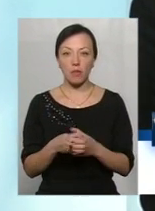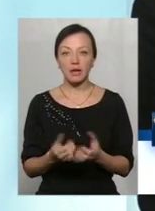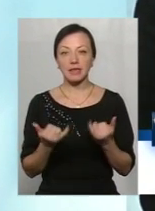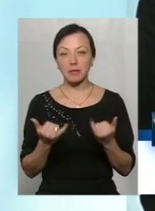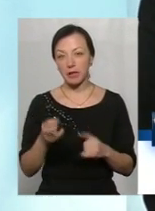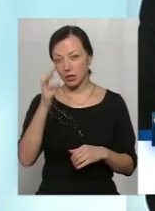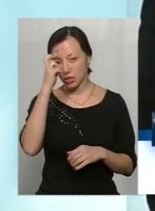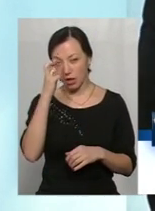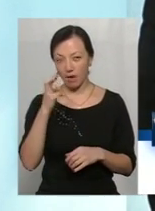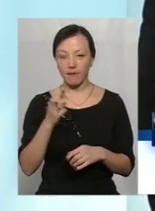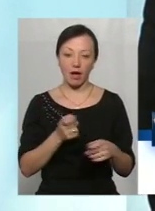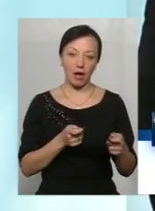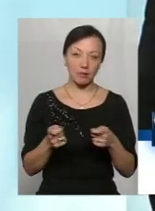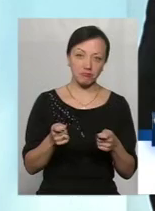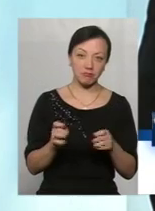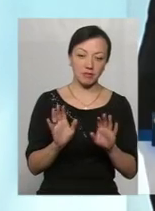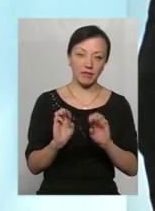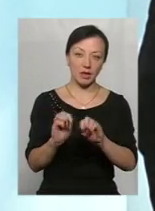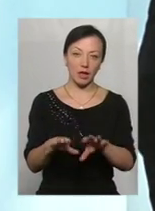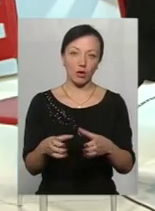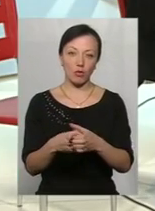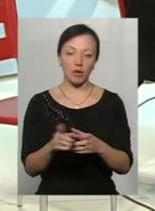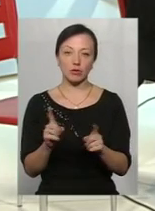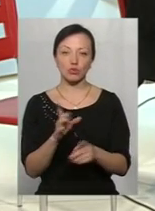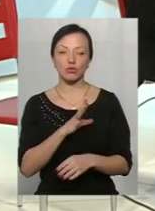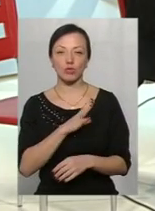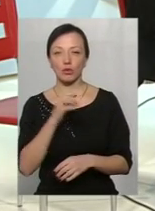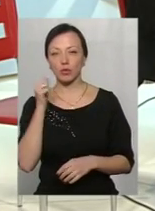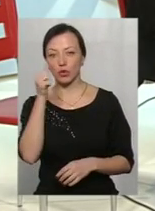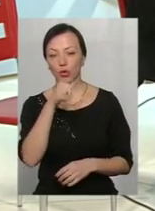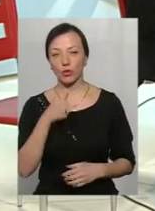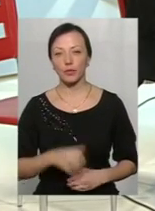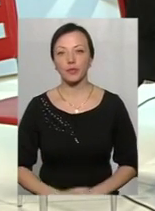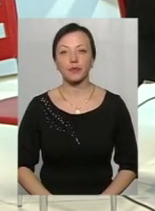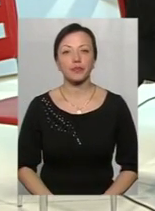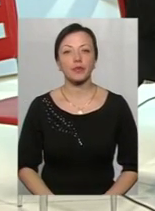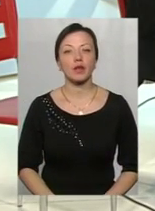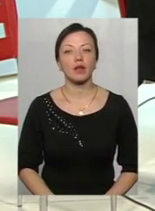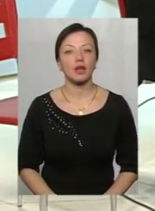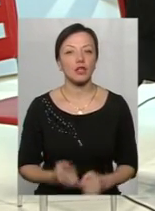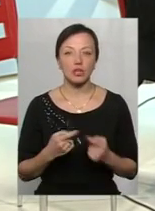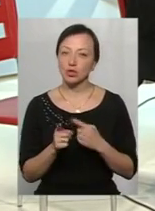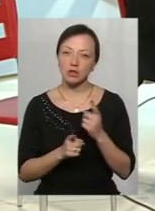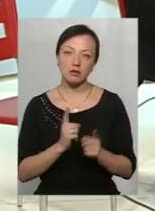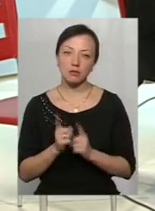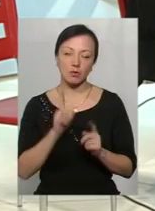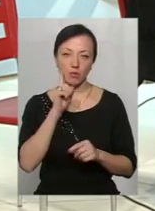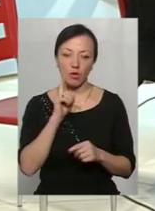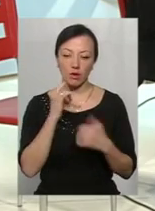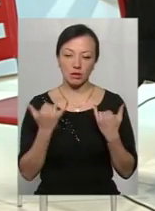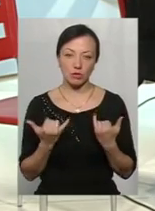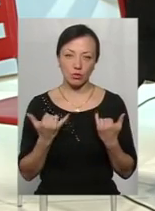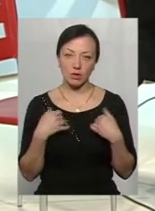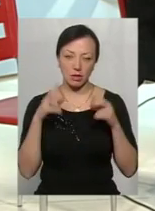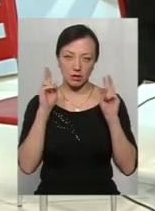держава його адмініструє, але віддає громаді те, що було минулого року. А інших змін, ну, по крайній мірі, я на цей момент,